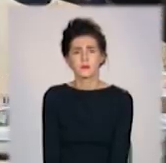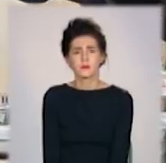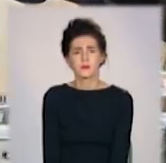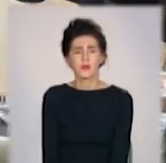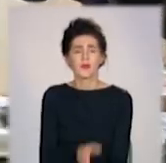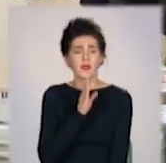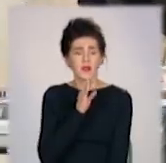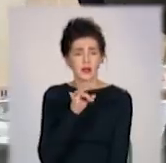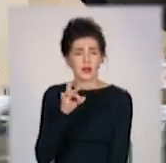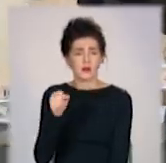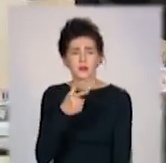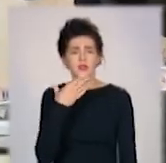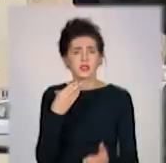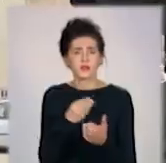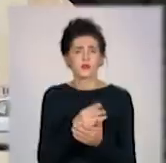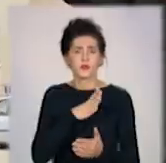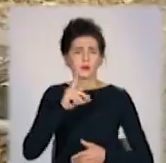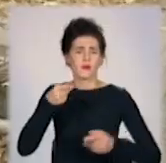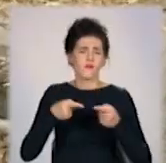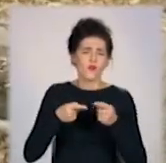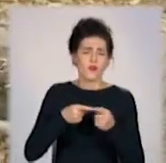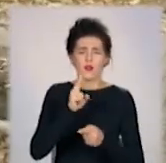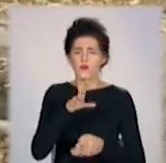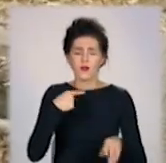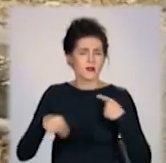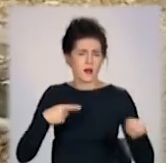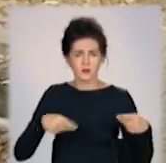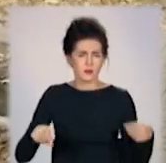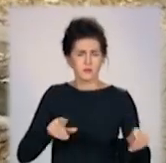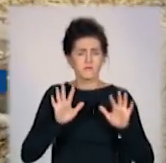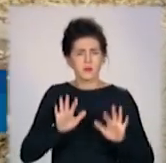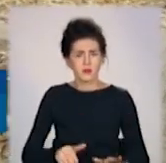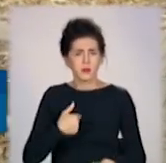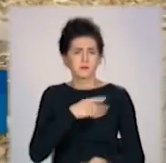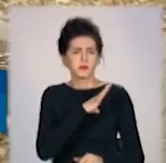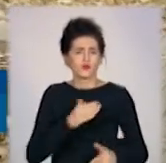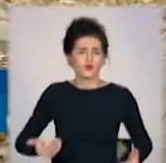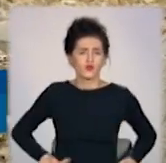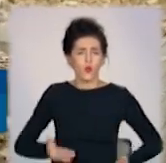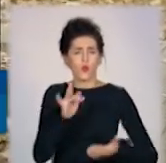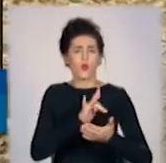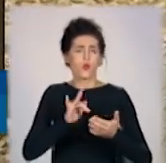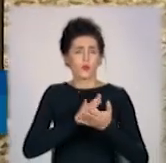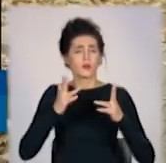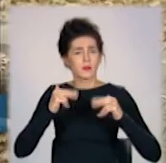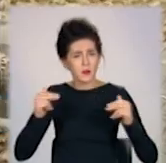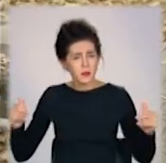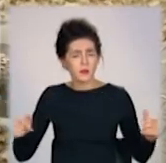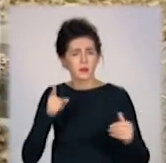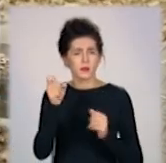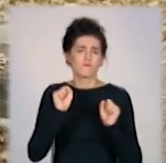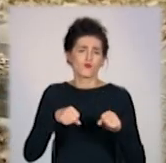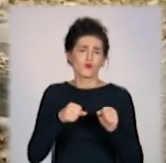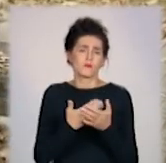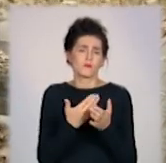Пані Ірина винаймала житло в різних містах. Я жила довго часу в Дніпрі, то там за п'ять